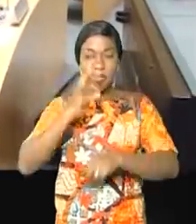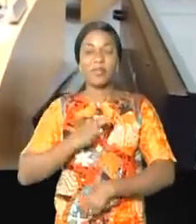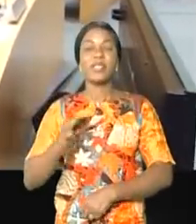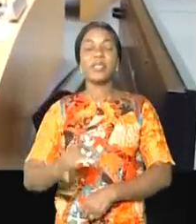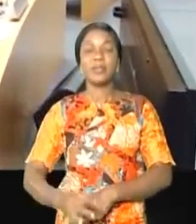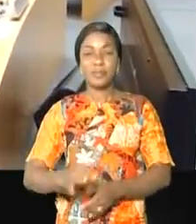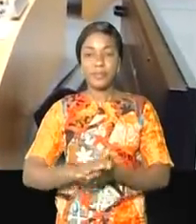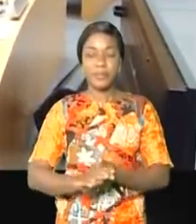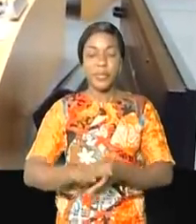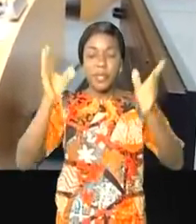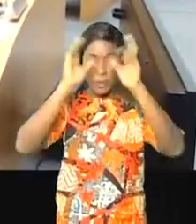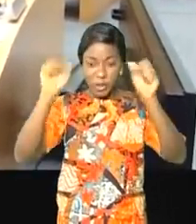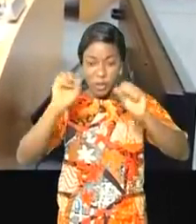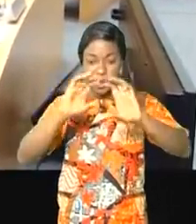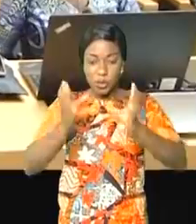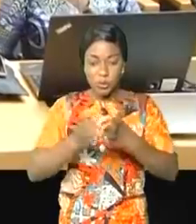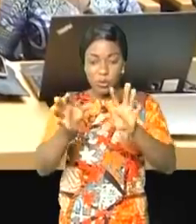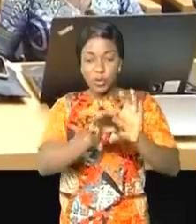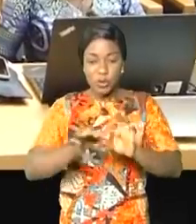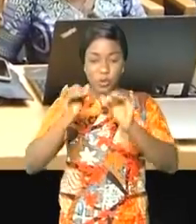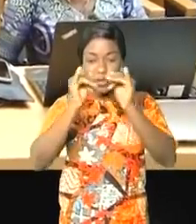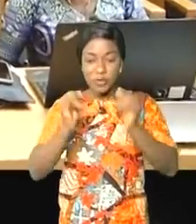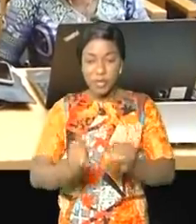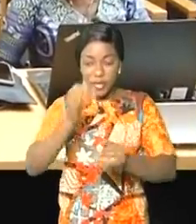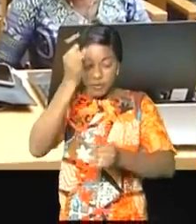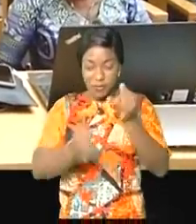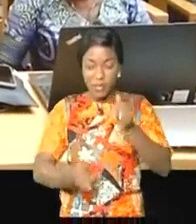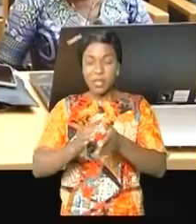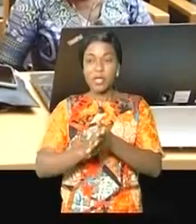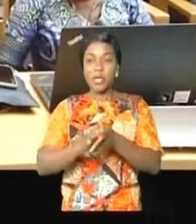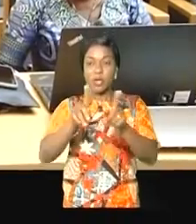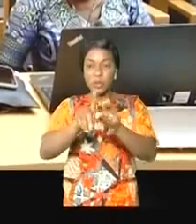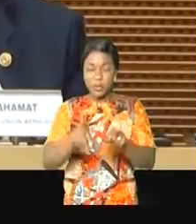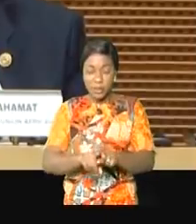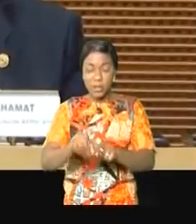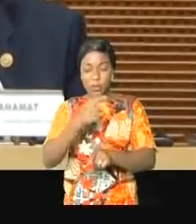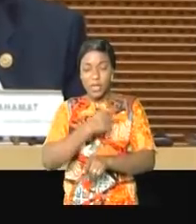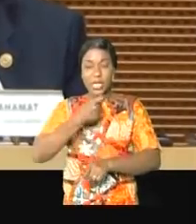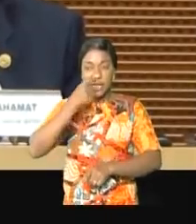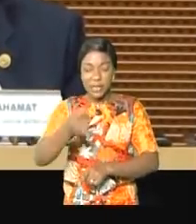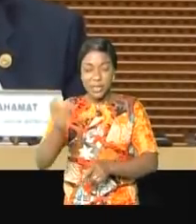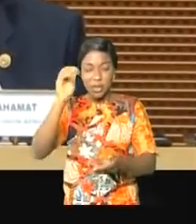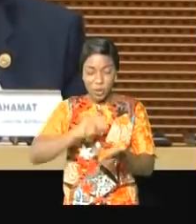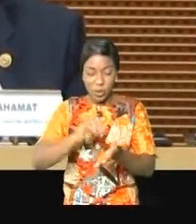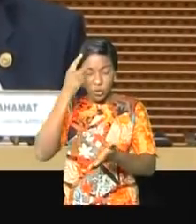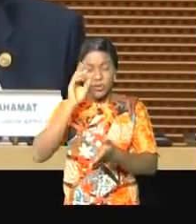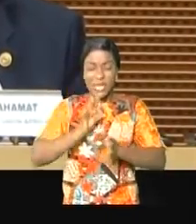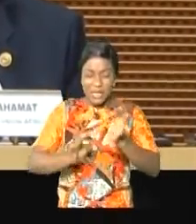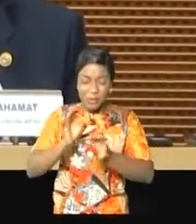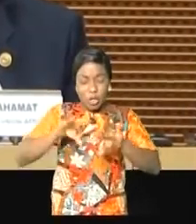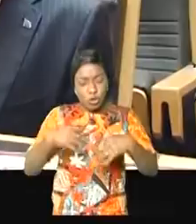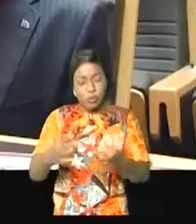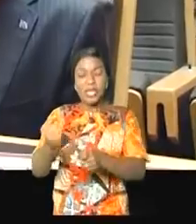Président de la commission de l'Union africaine arrivée fin mandat, Moussa Fakir Mahamat a lui aussi fait le bilan de sa